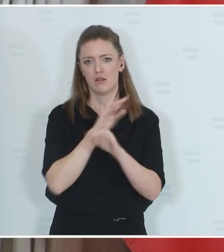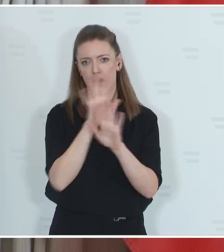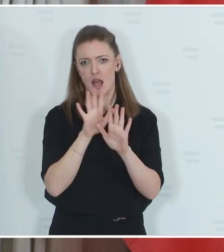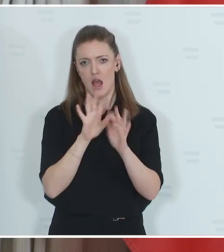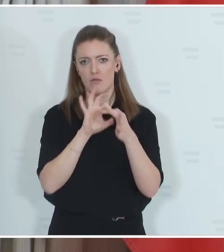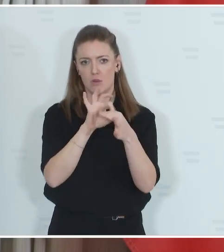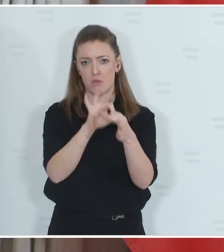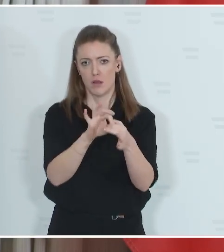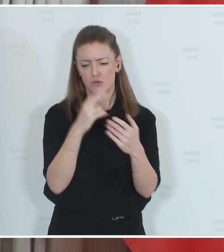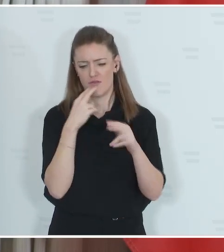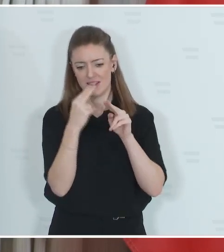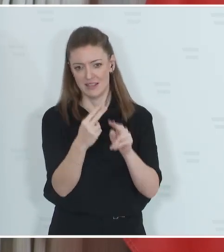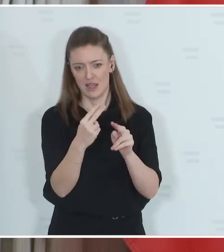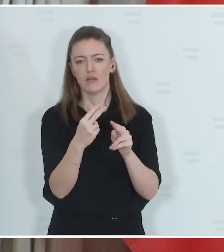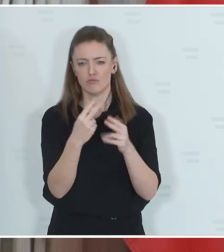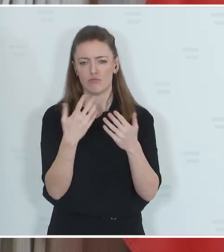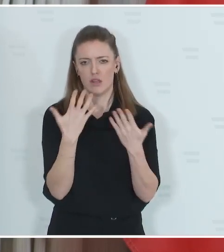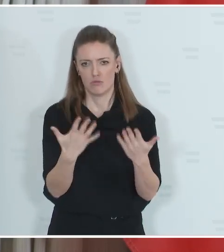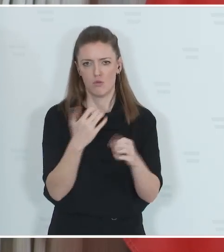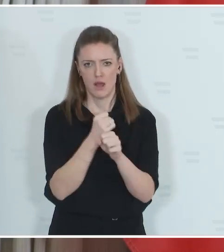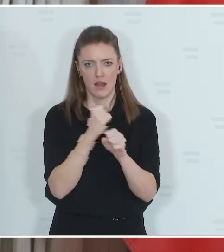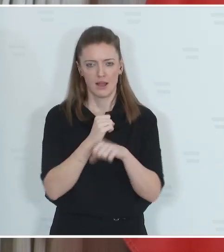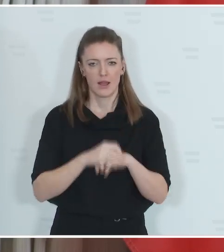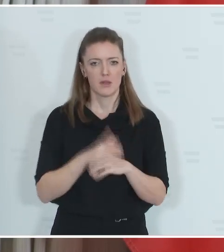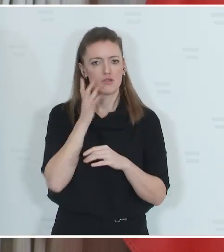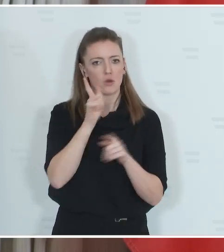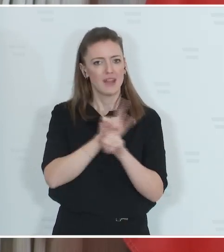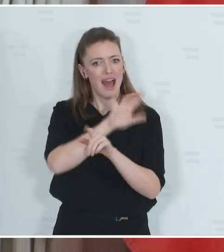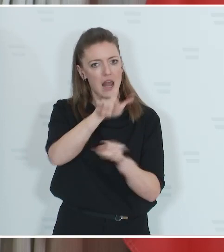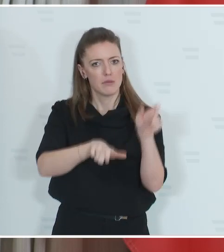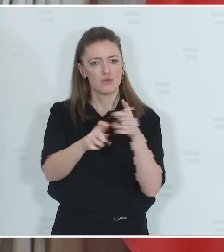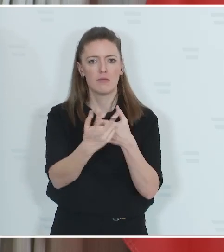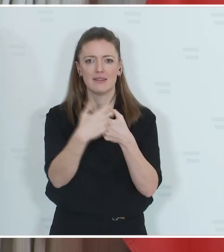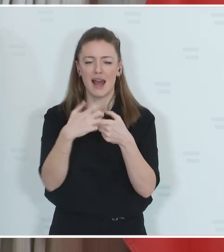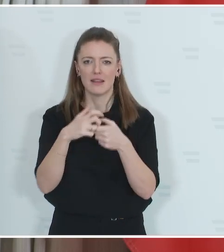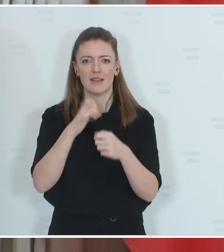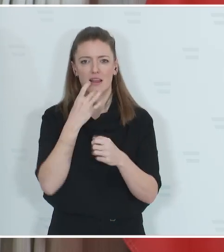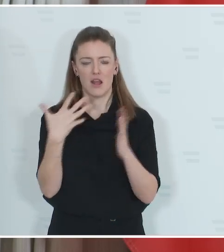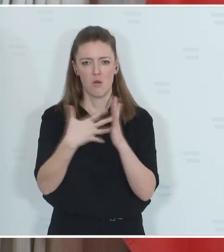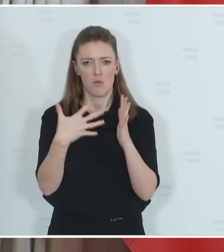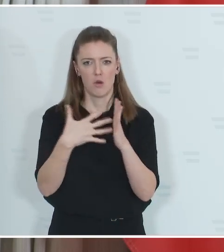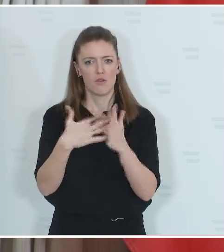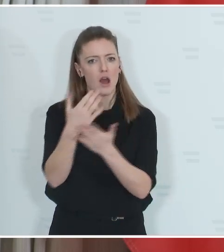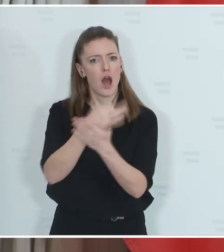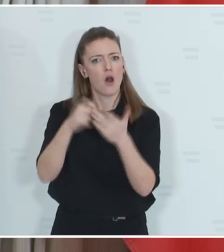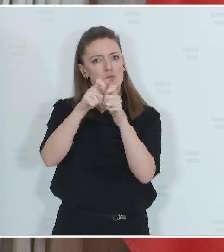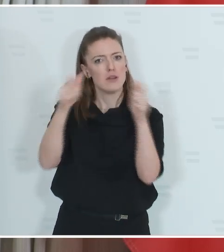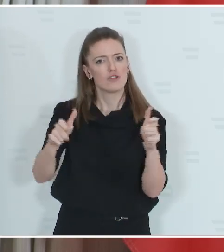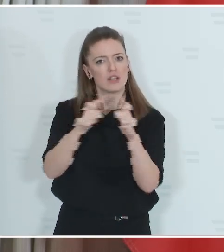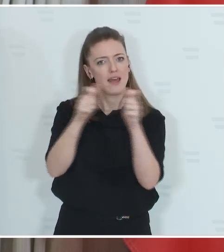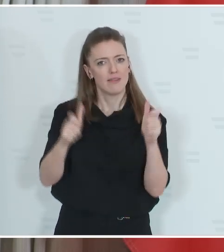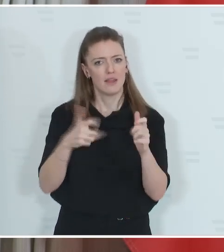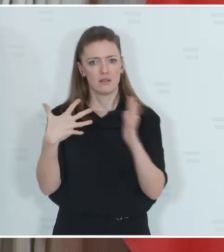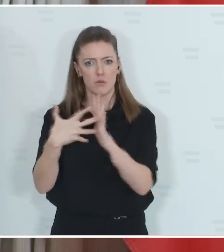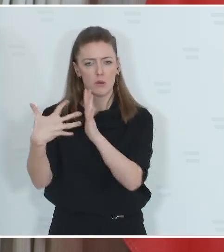Künftig werden alle Beteiligten genau überprüft, auch die Ausbildungsstätten. Es gibt einen Wesenstest für